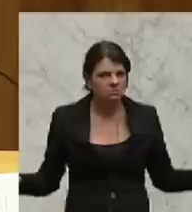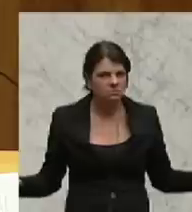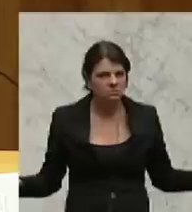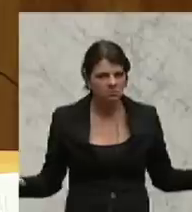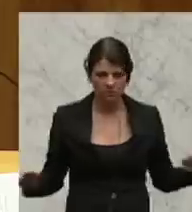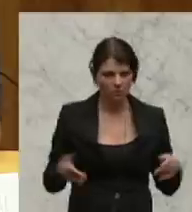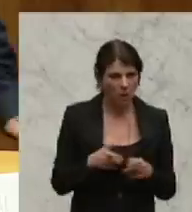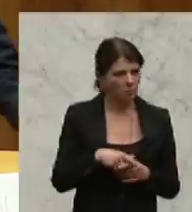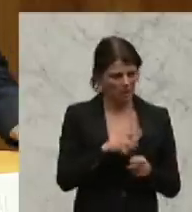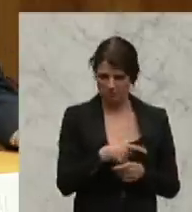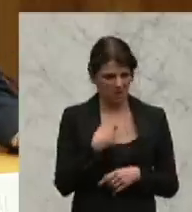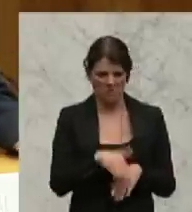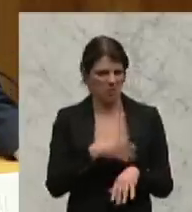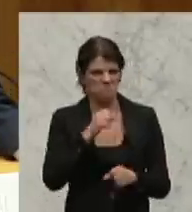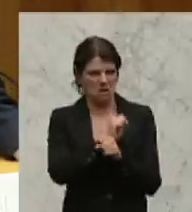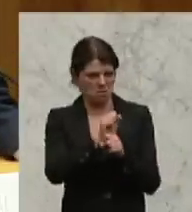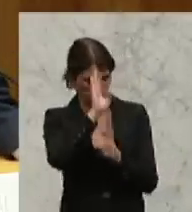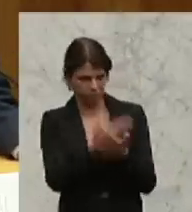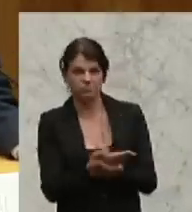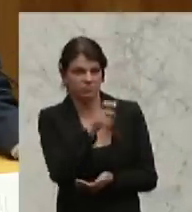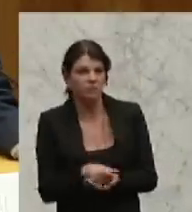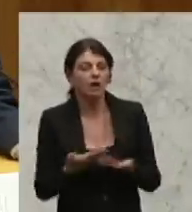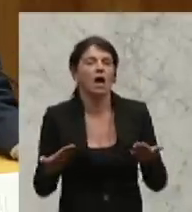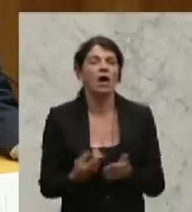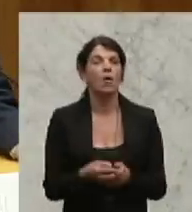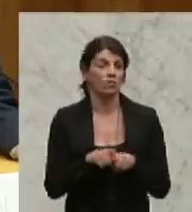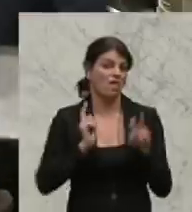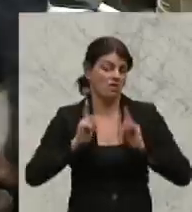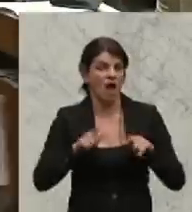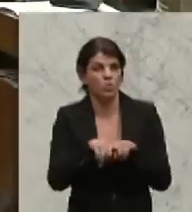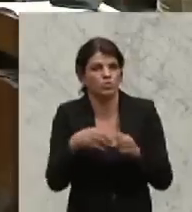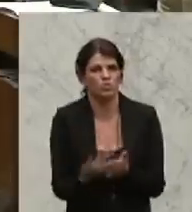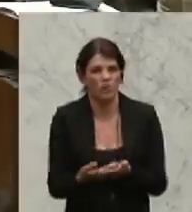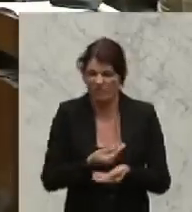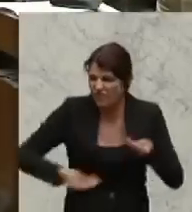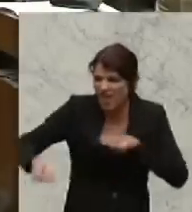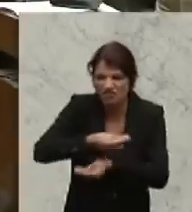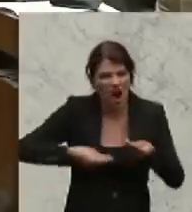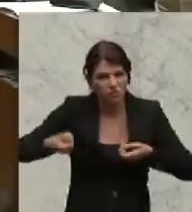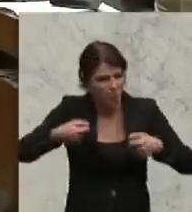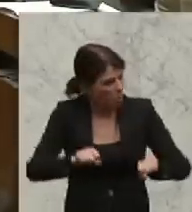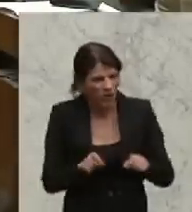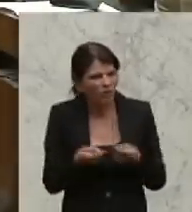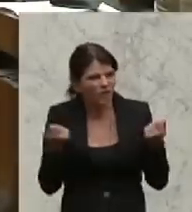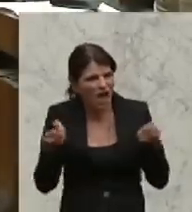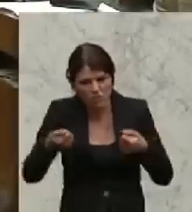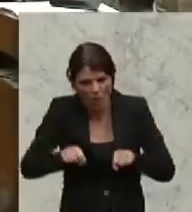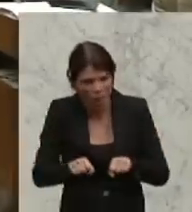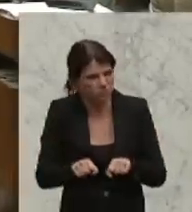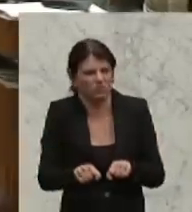Glaubwürdigkeit verspielt, sondern ist es wohl auch so, dass hier die Wirtschaftskompetenz und die Finanzkompetenz durchaus